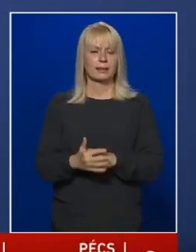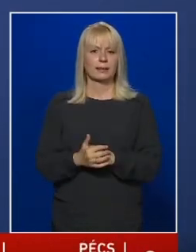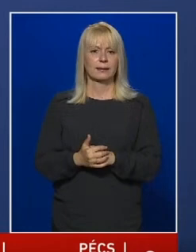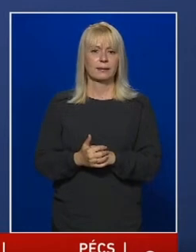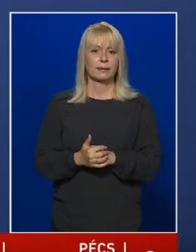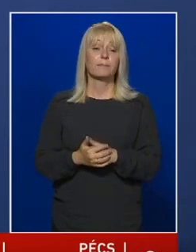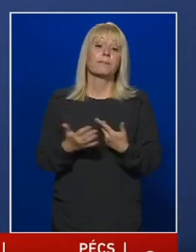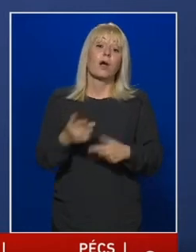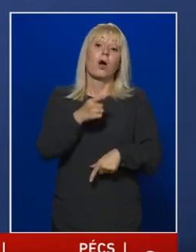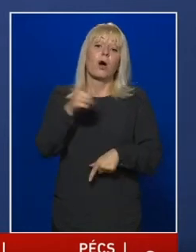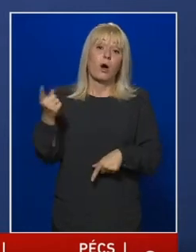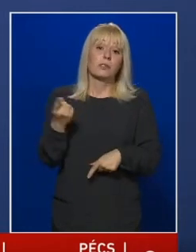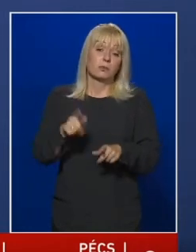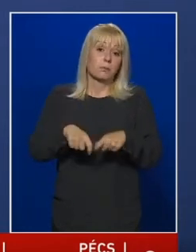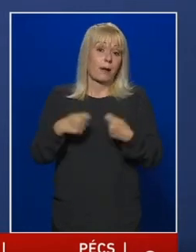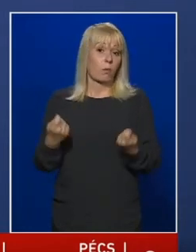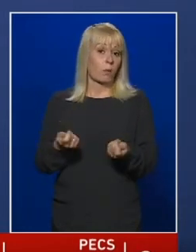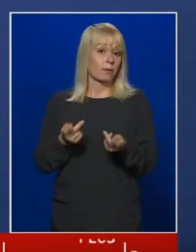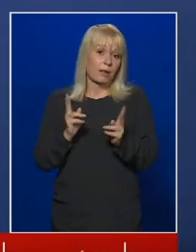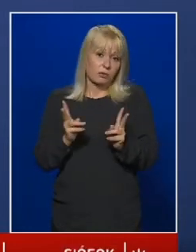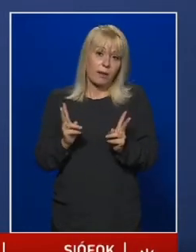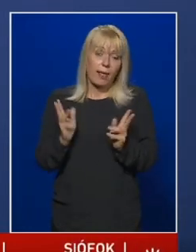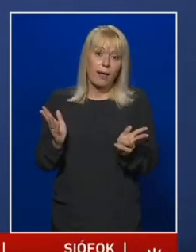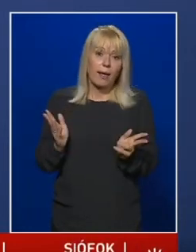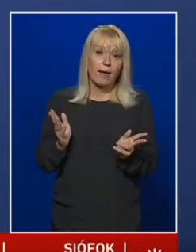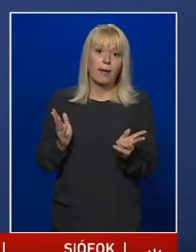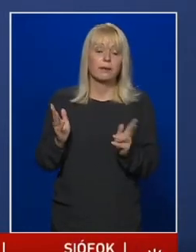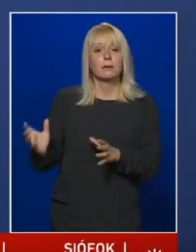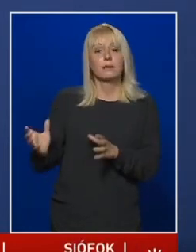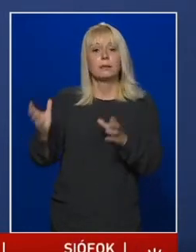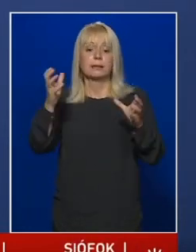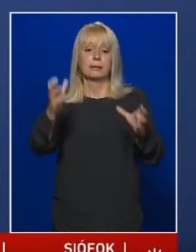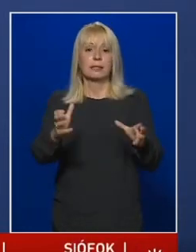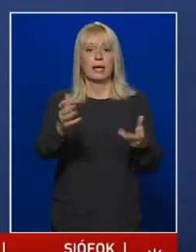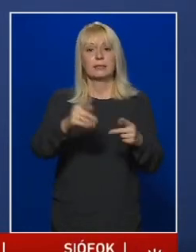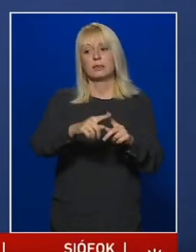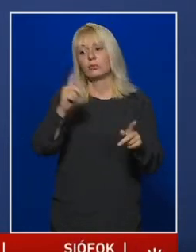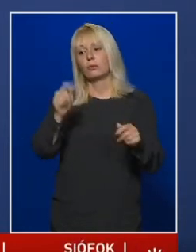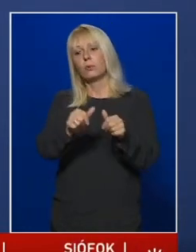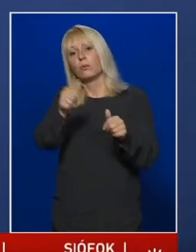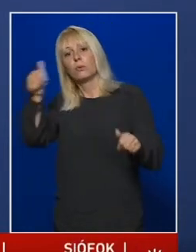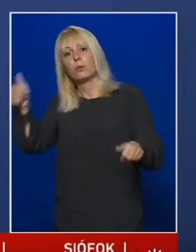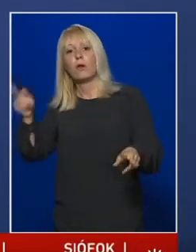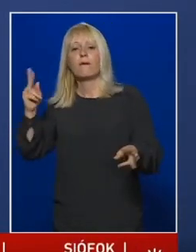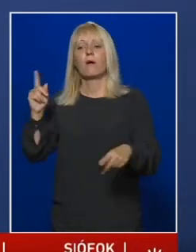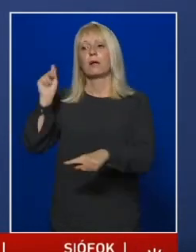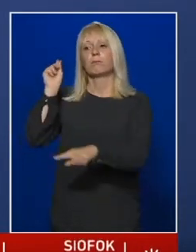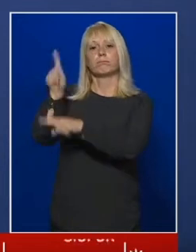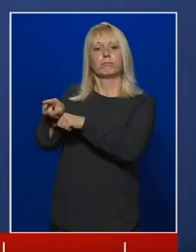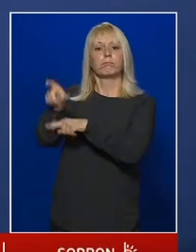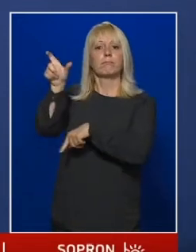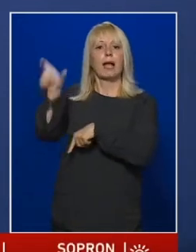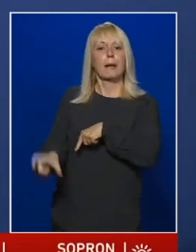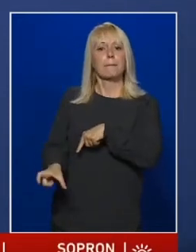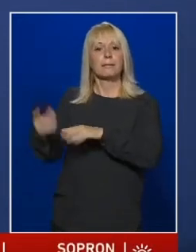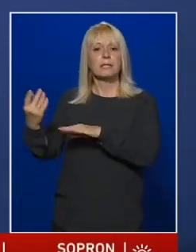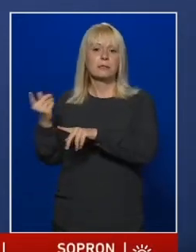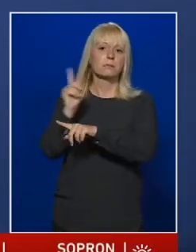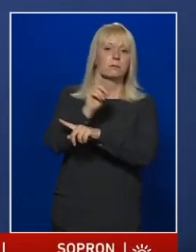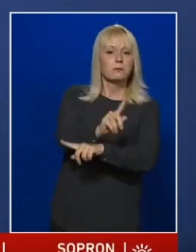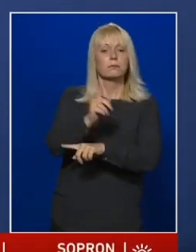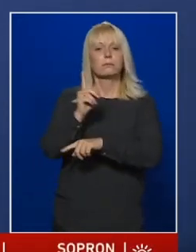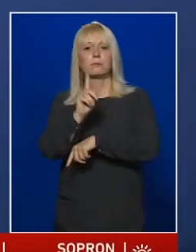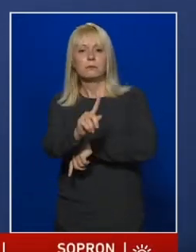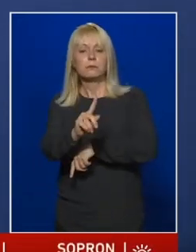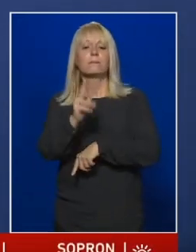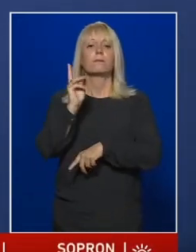Az is egy megoldás lehet, hogy a kihelyezéstől nem messze valakit megbíz a működtető ezzel